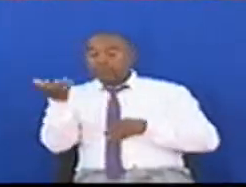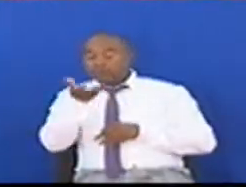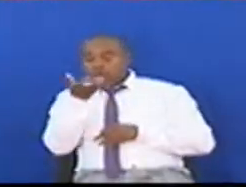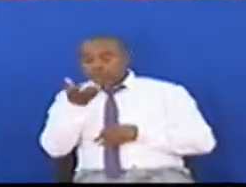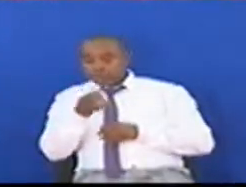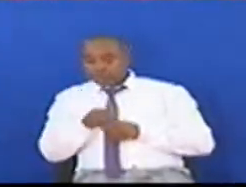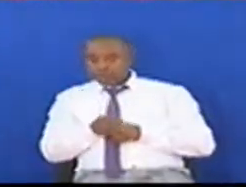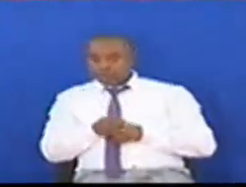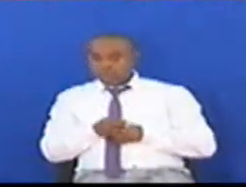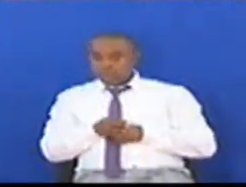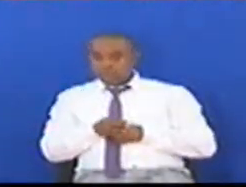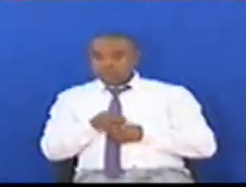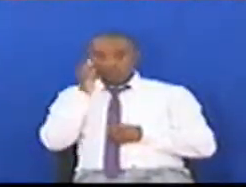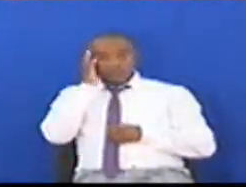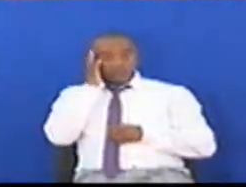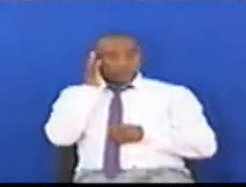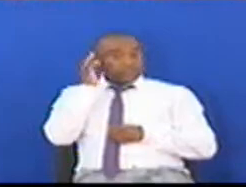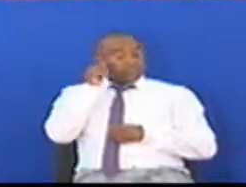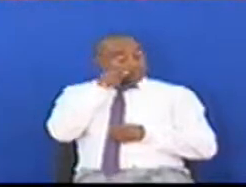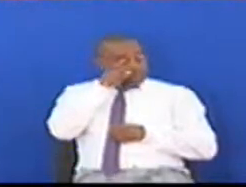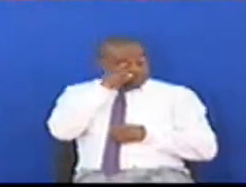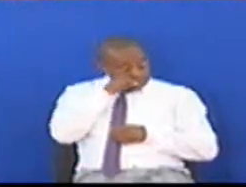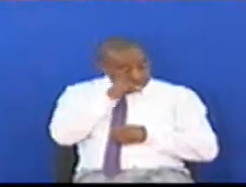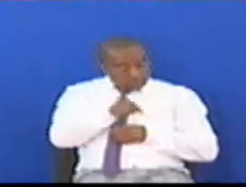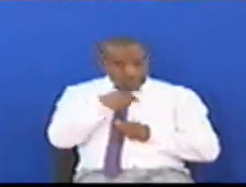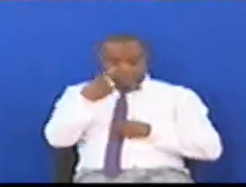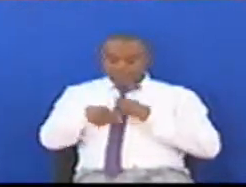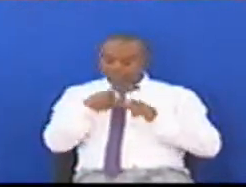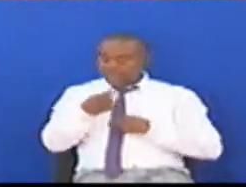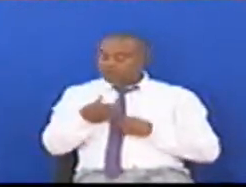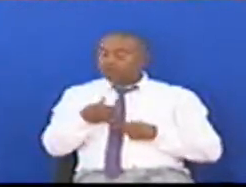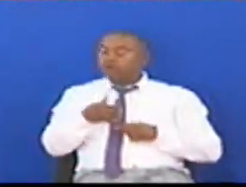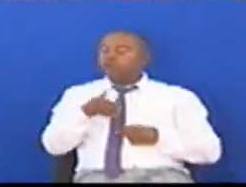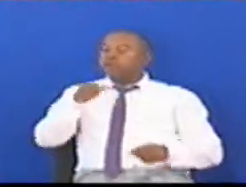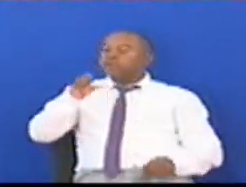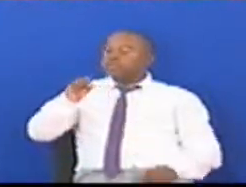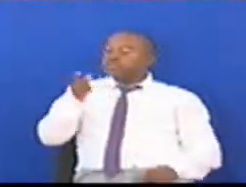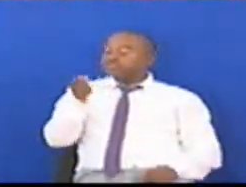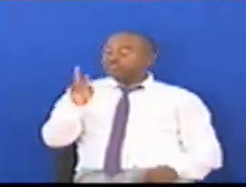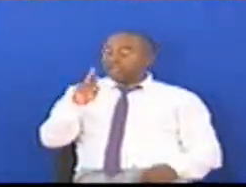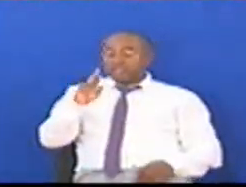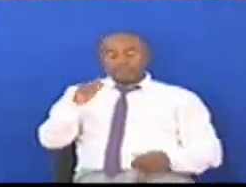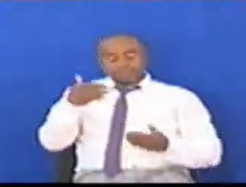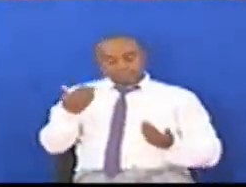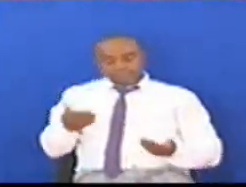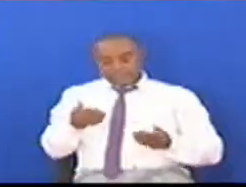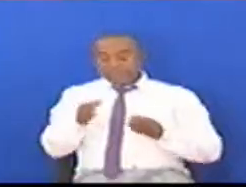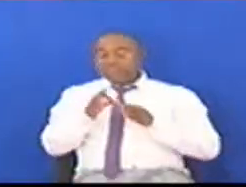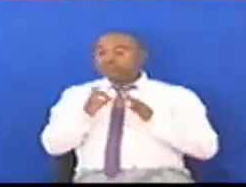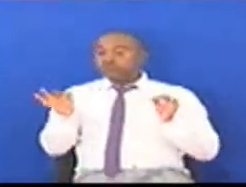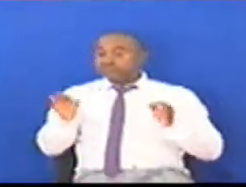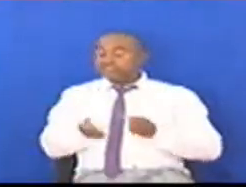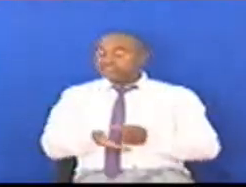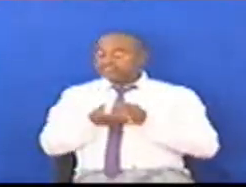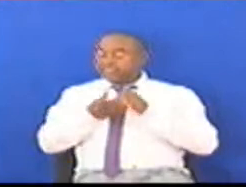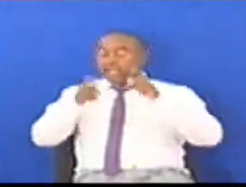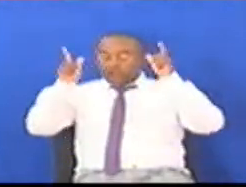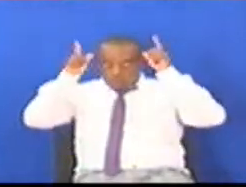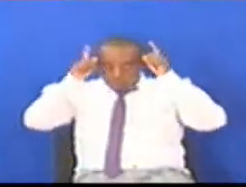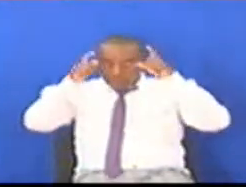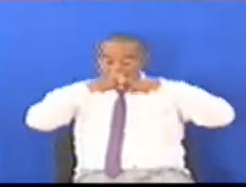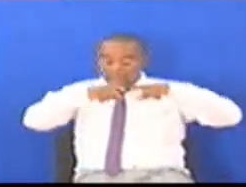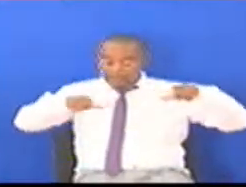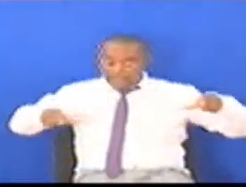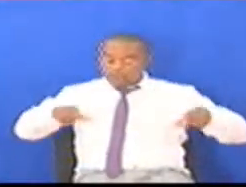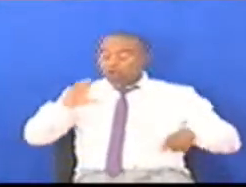SDR Utakuwa suluhisha kubwa kwenye tatizo hili Utapunguza ajali barabarani Ubebaji wangombe Mbao Sementi Biladamu